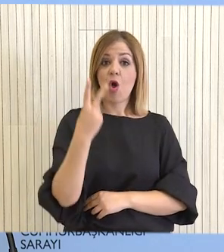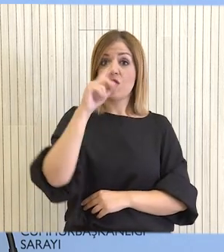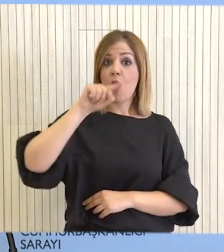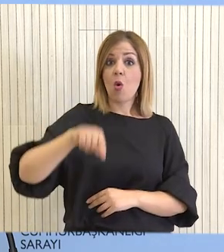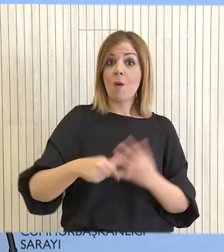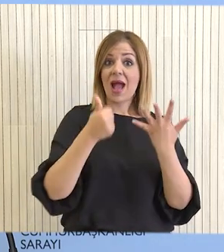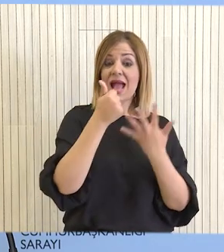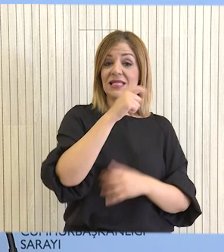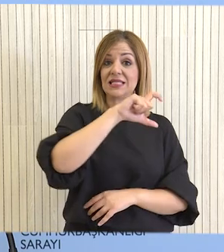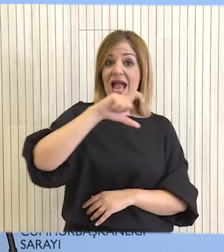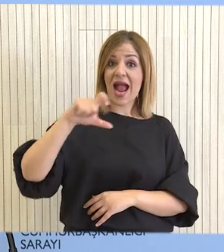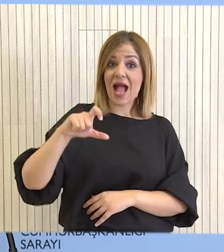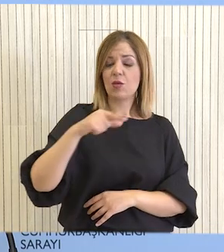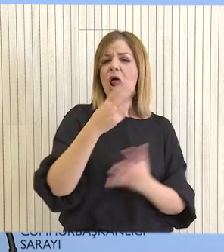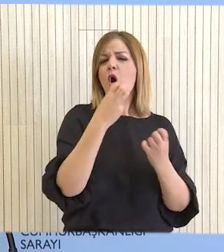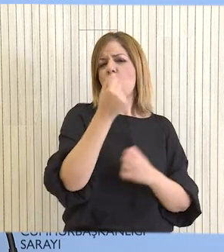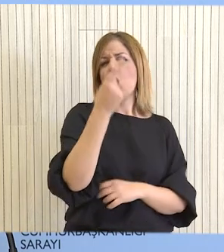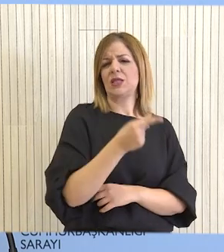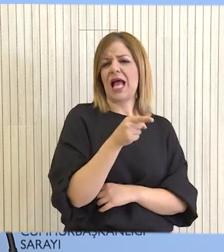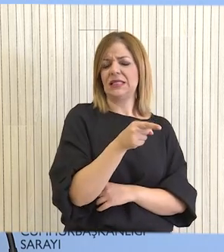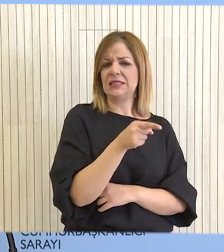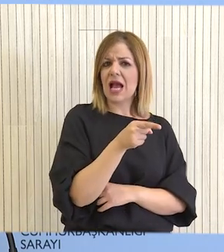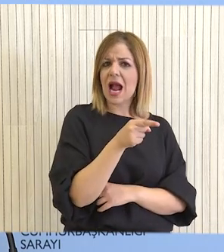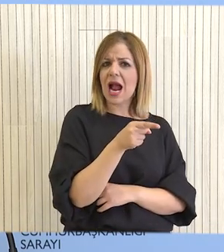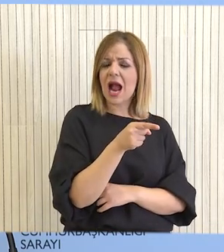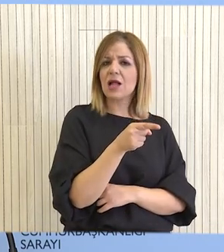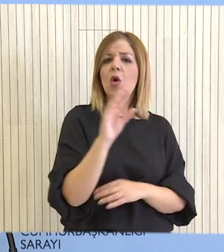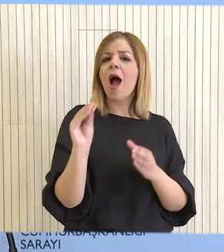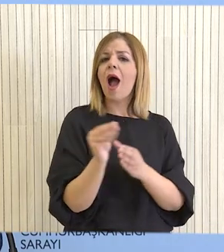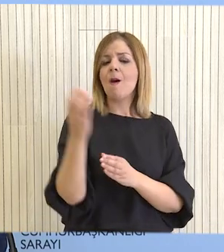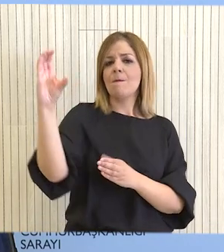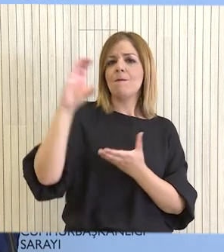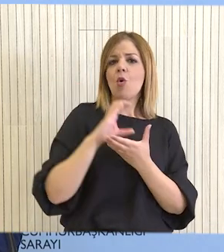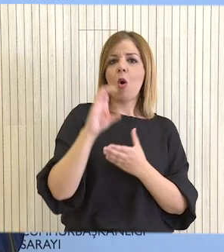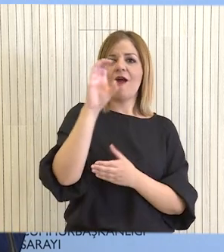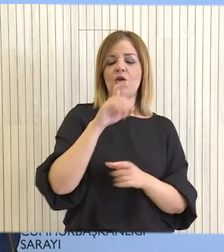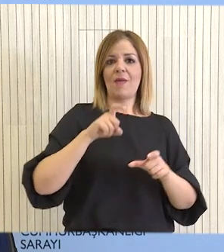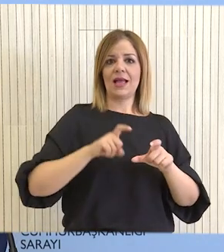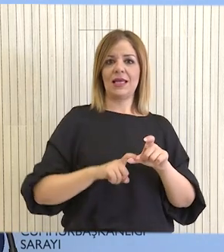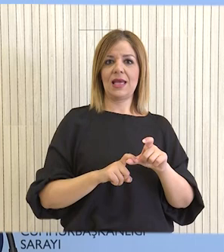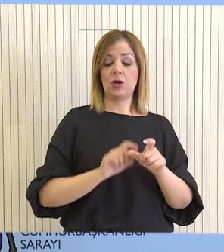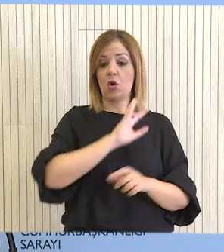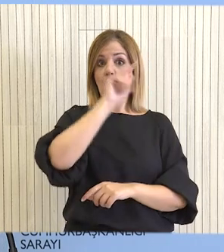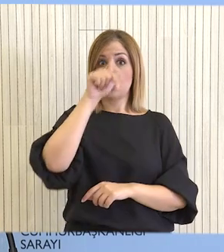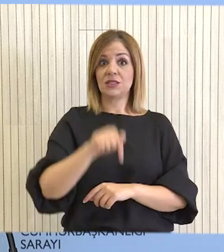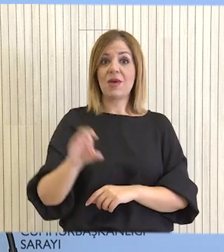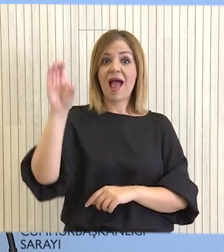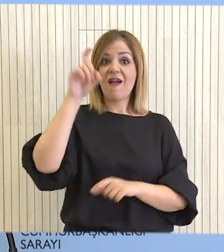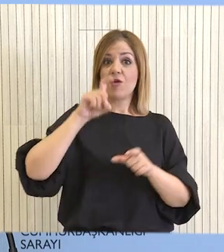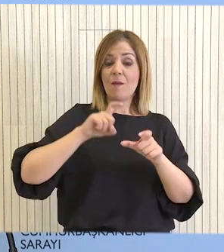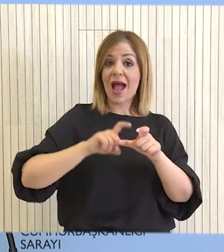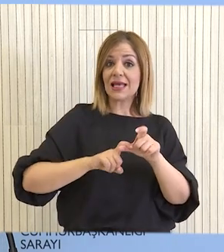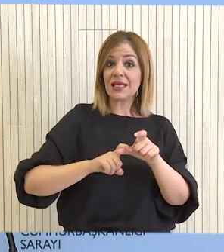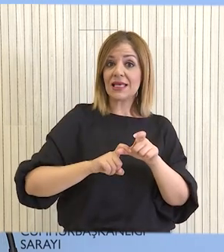,6 εκατομμύρια, ποσοστό 80% του προπολογισμού, προέρχεται από την Ευρωπαϊκή Ένωση. Σημειώνεται ότι μέχρι σήμερα η Ευρωπαϊκή Ένωση έχει